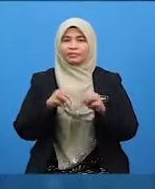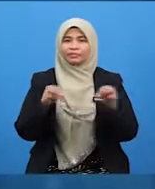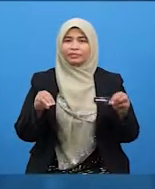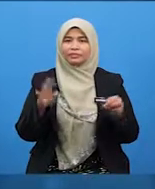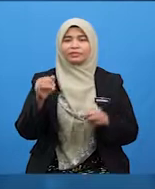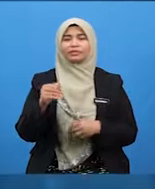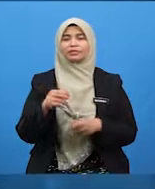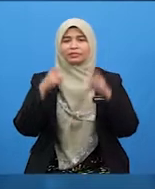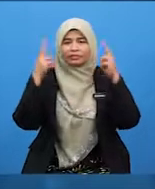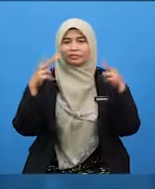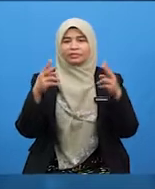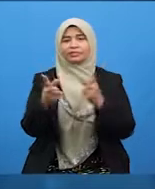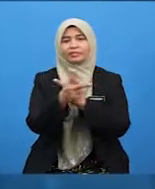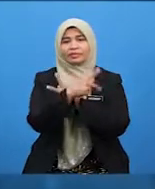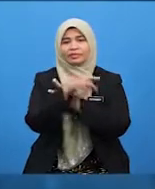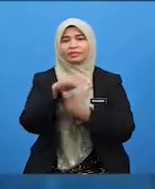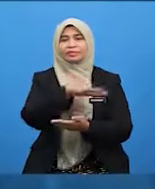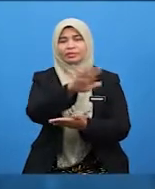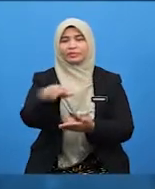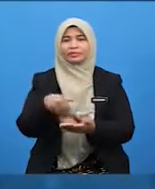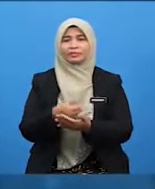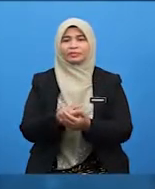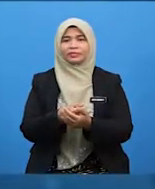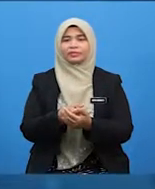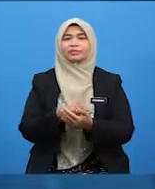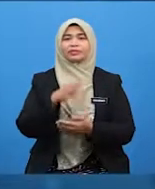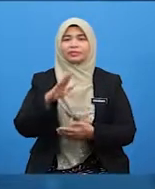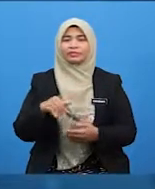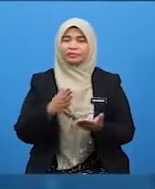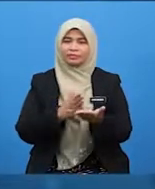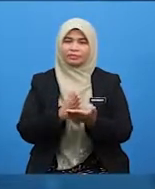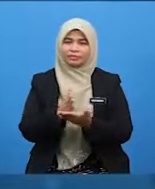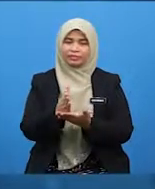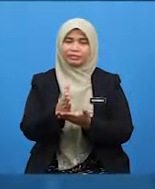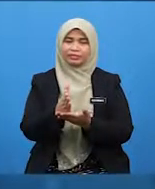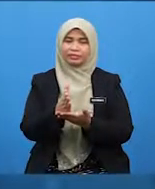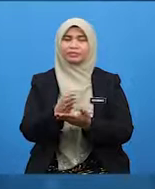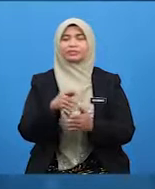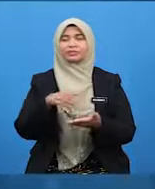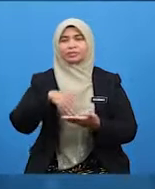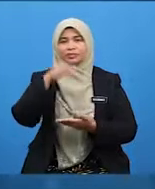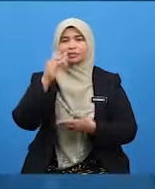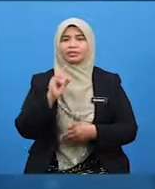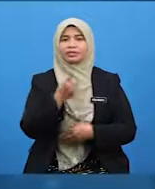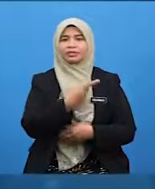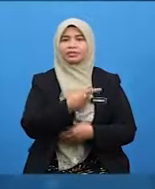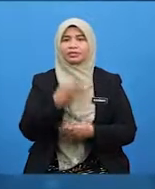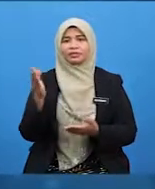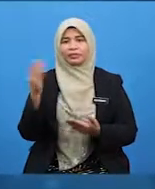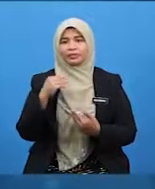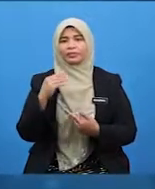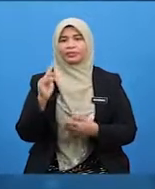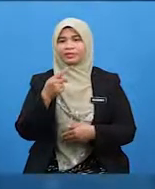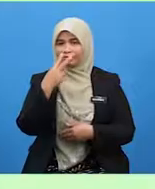yang usah-usah kasih sekalian Sebelum kita meneruskan Sesi pembelajaran kita Jom